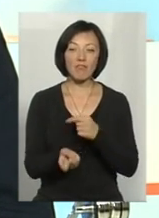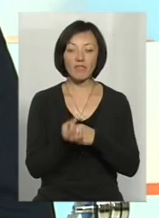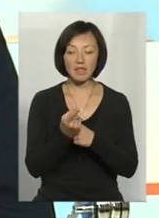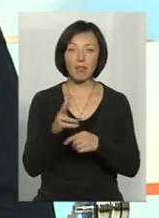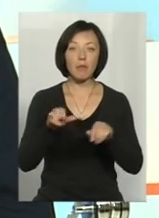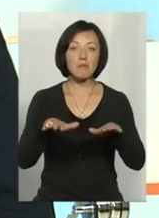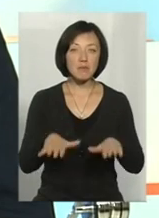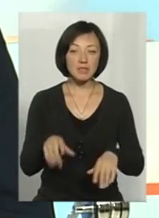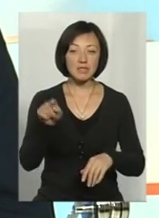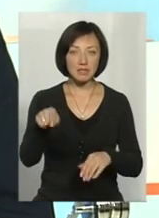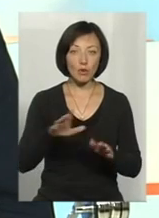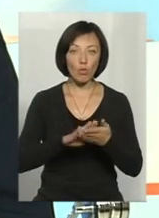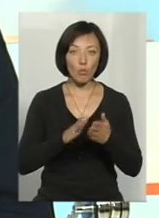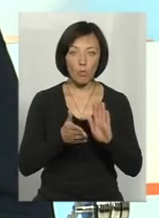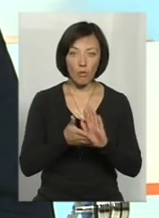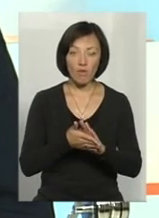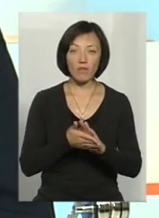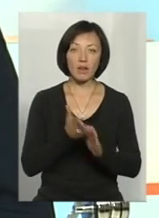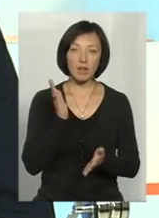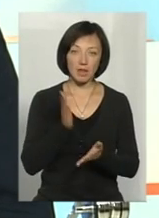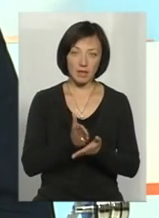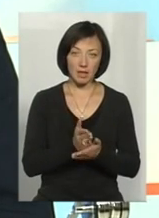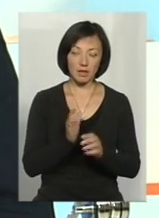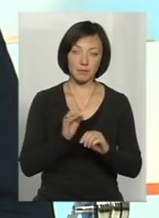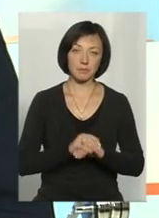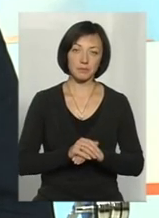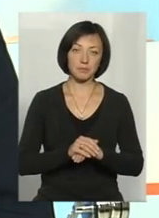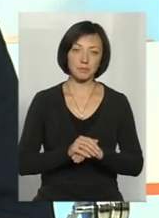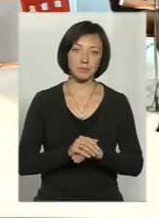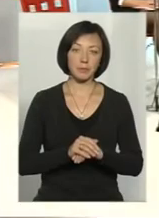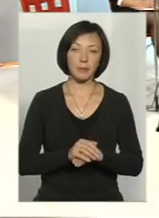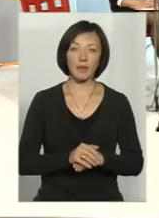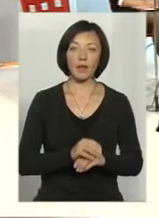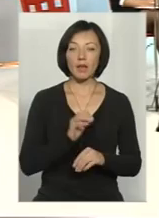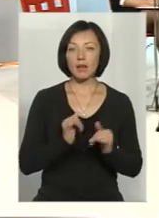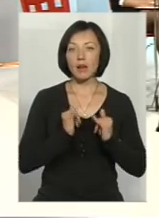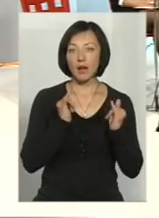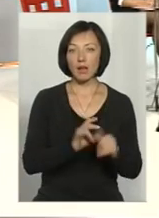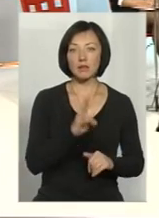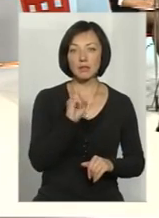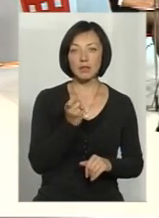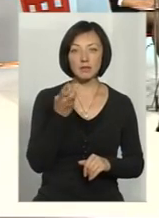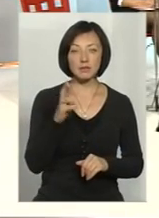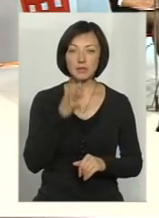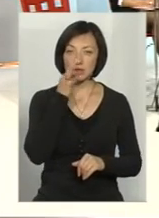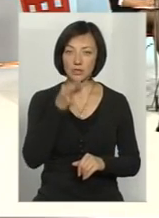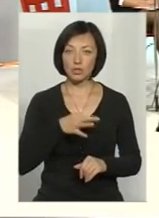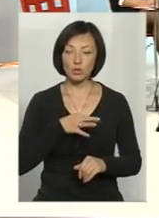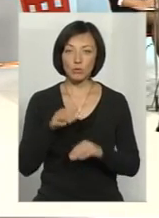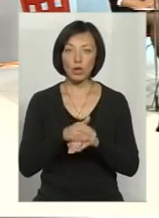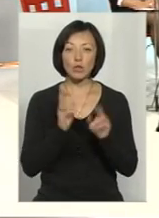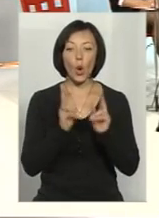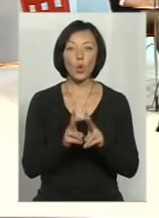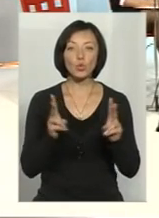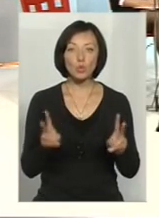на тих умовах, які на сьогодні мають місце. Анастасія, скажіть, будь ласка, а от хто